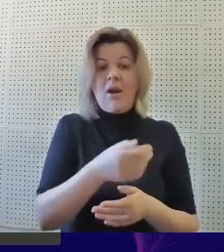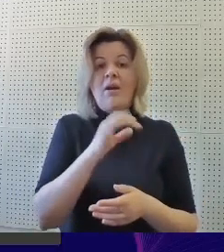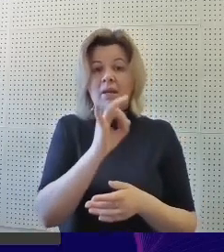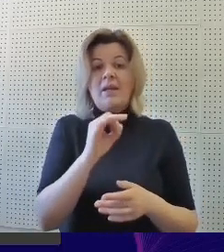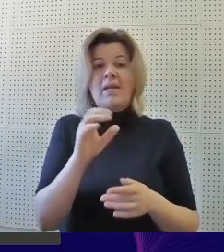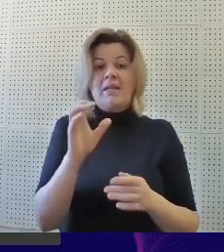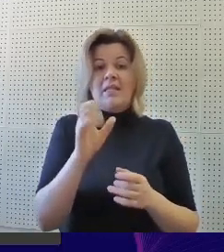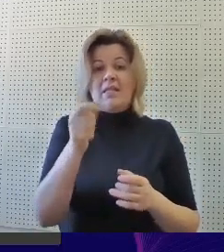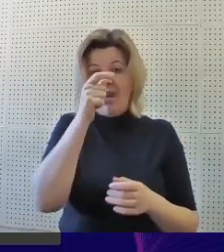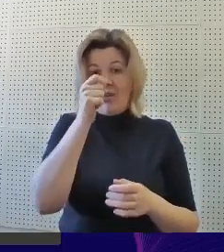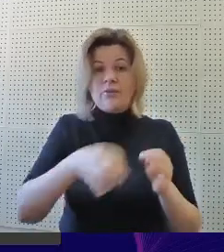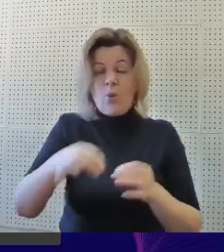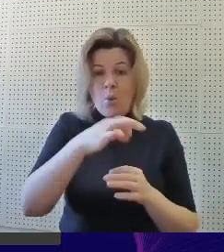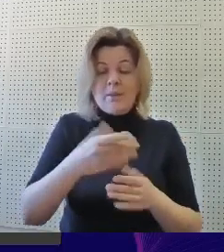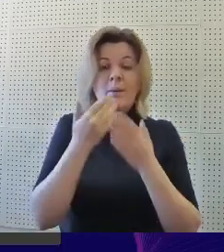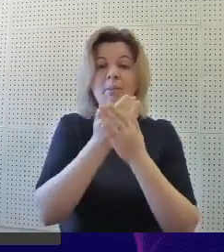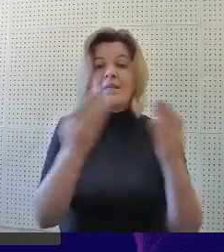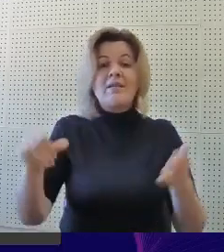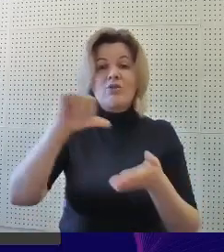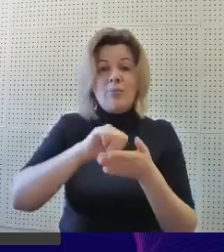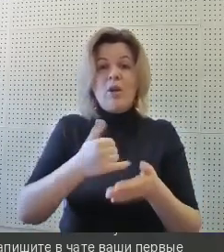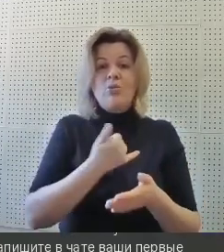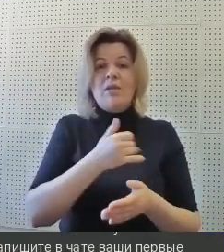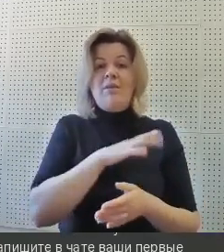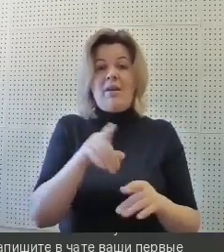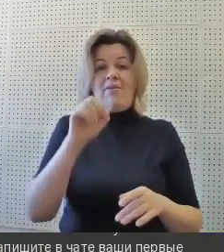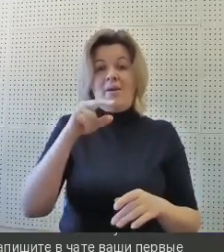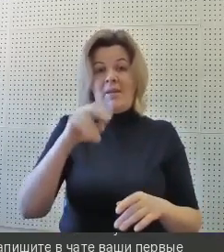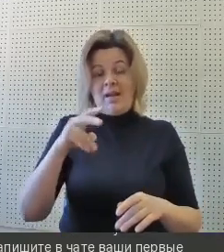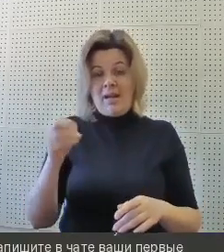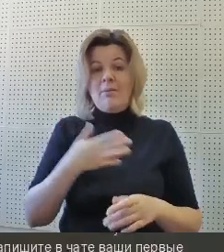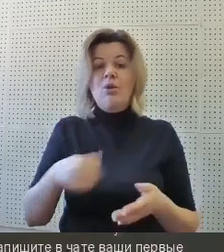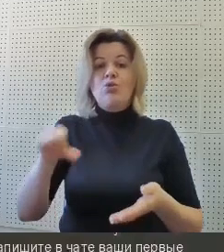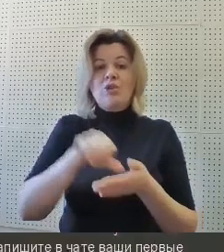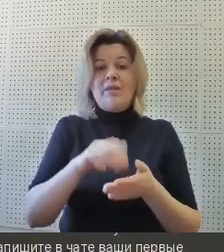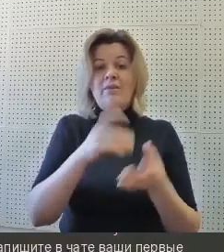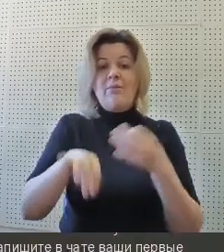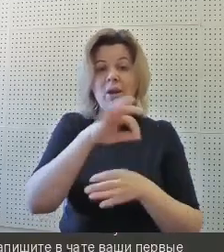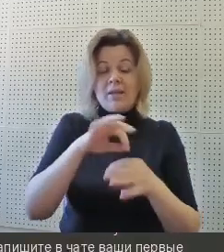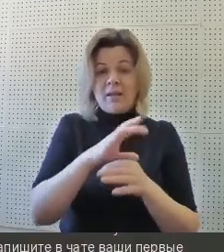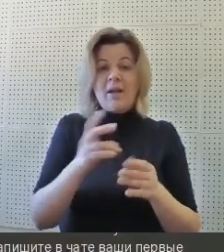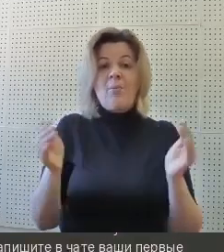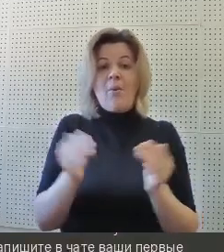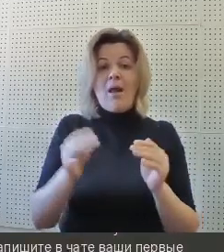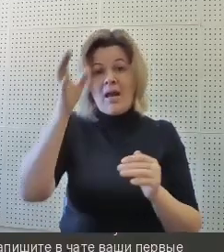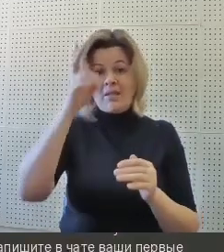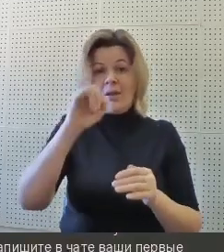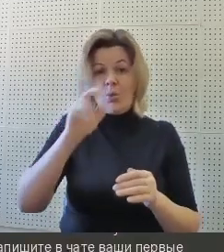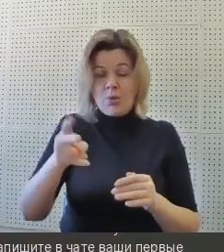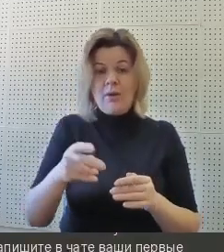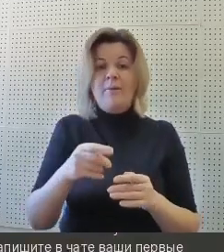выступление было в апреле месяце. Мы участвуем в ряде проектов Малой Академии наук «Интеллект